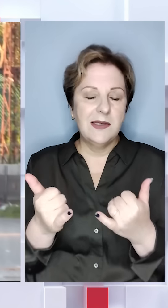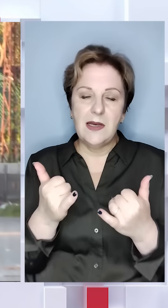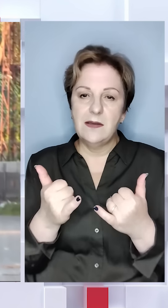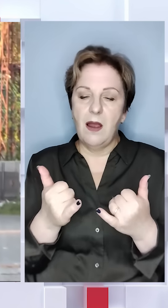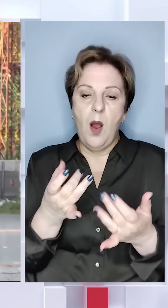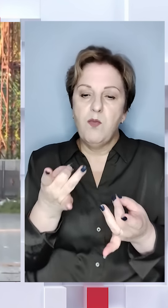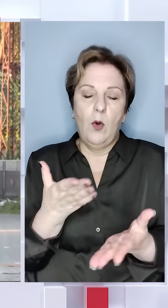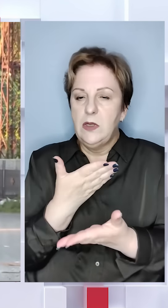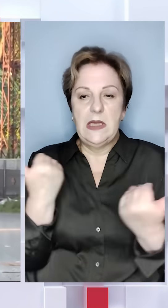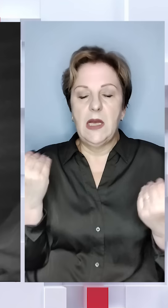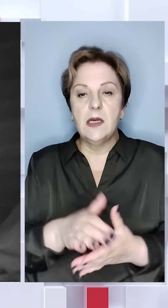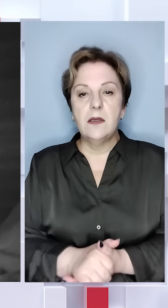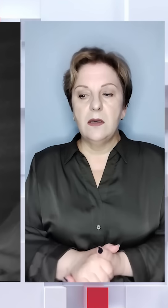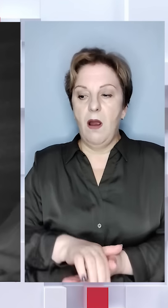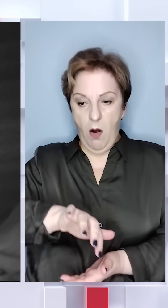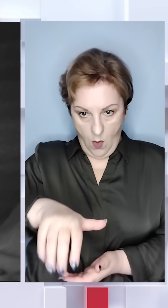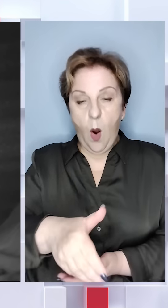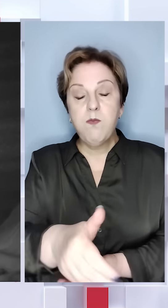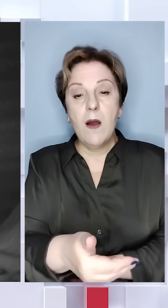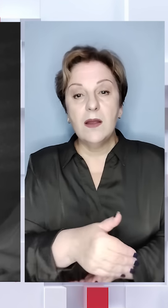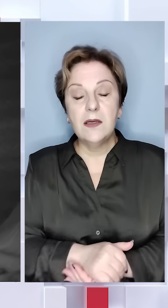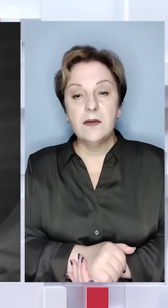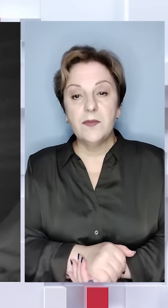наразі просто не існує. Копати.